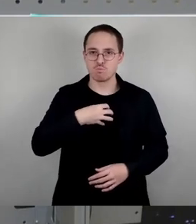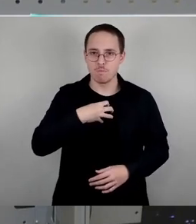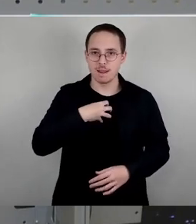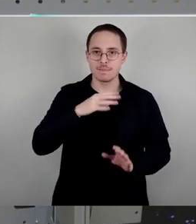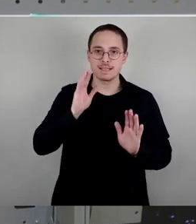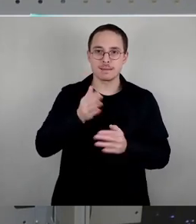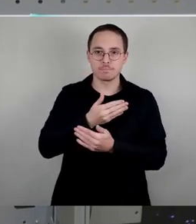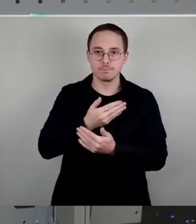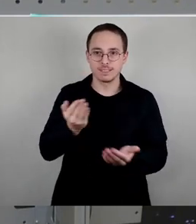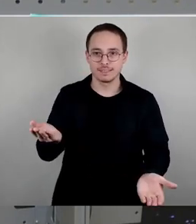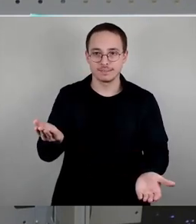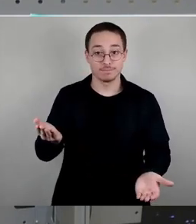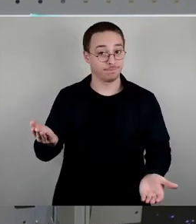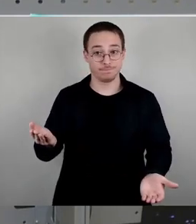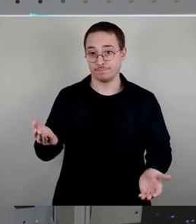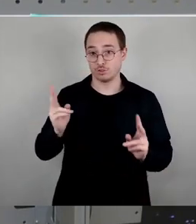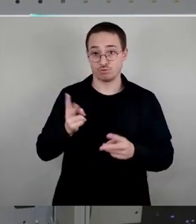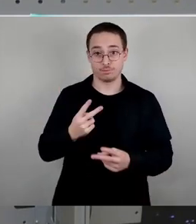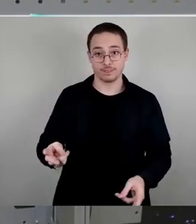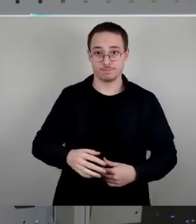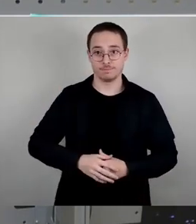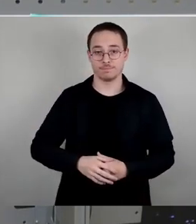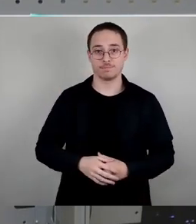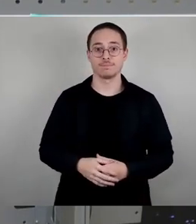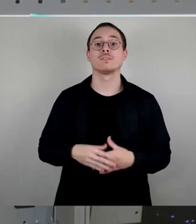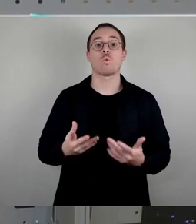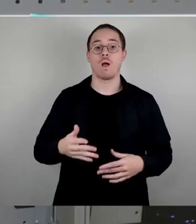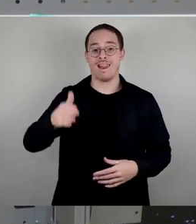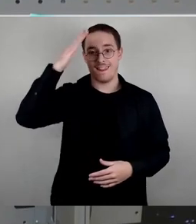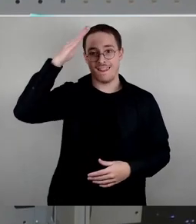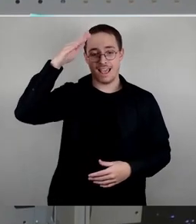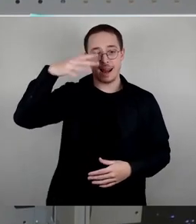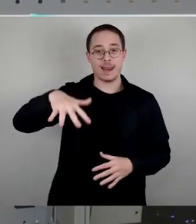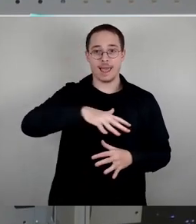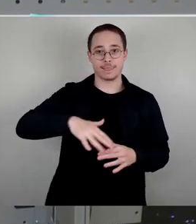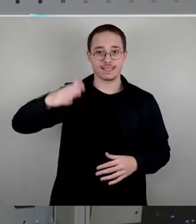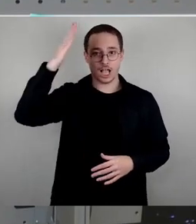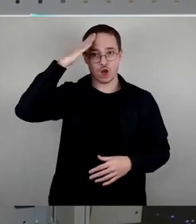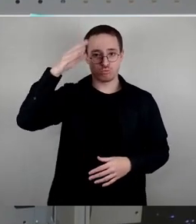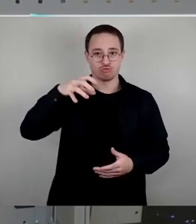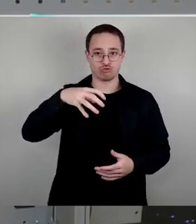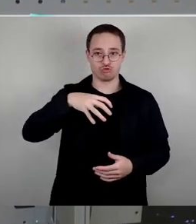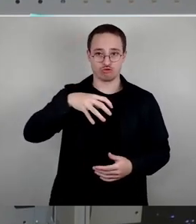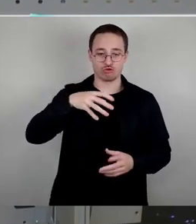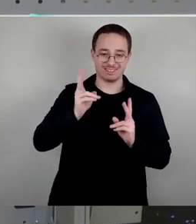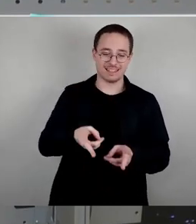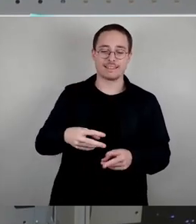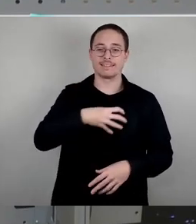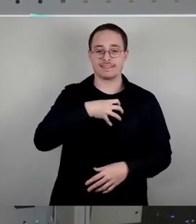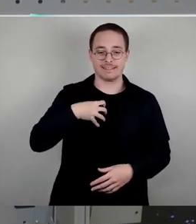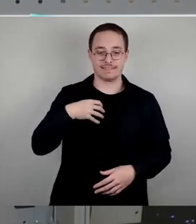Deutlichkeit sagen. Die Landeshauptstadt Dresden hat im Jahr 2022 einen